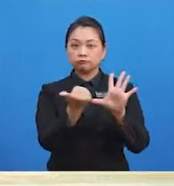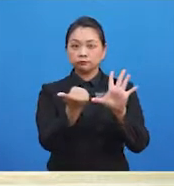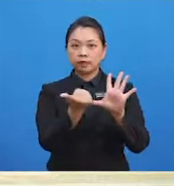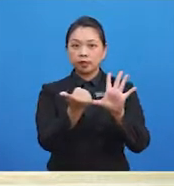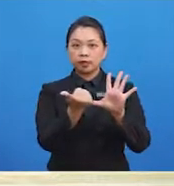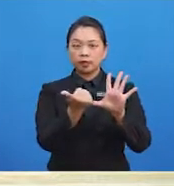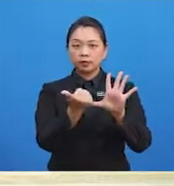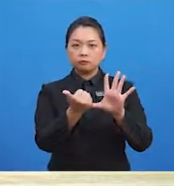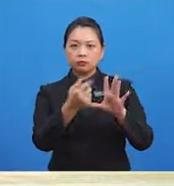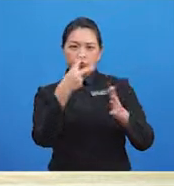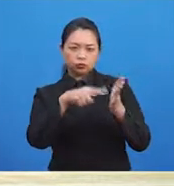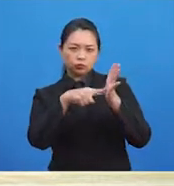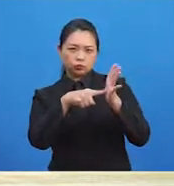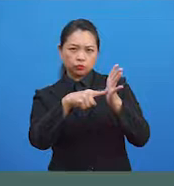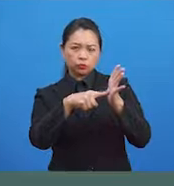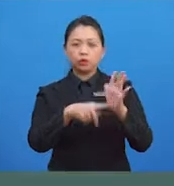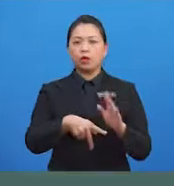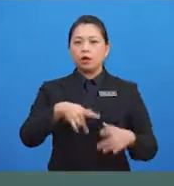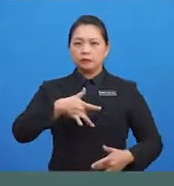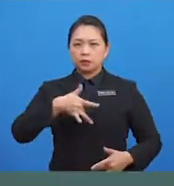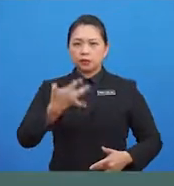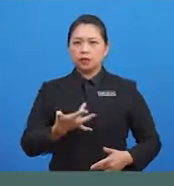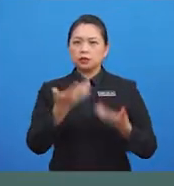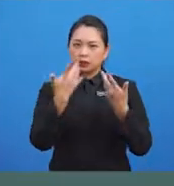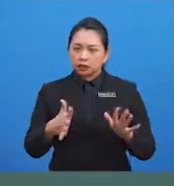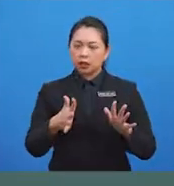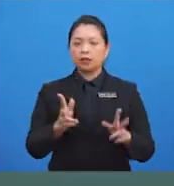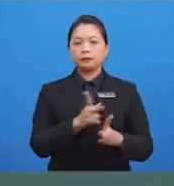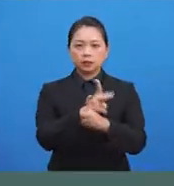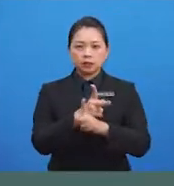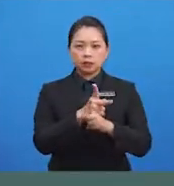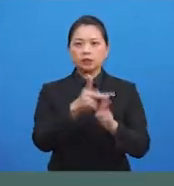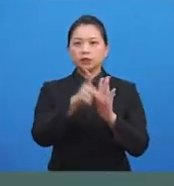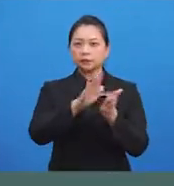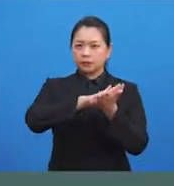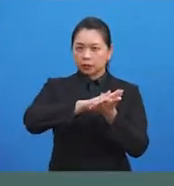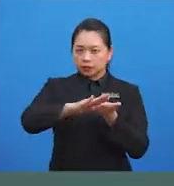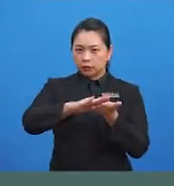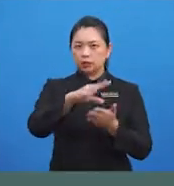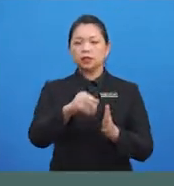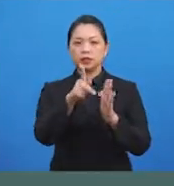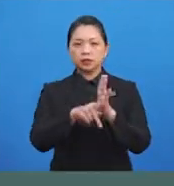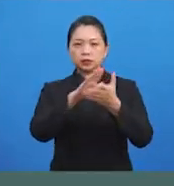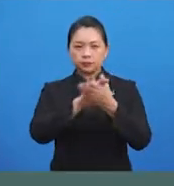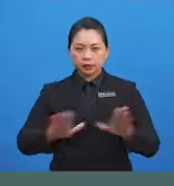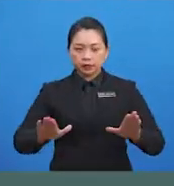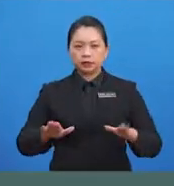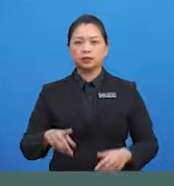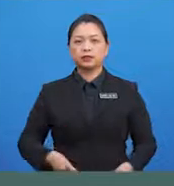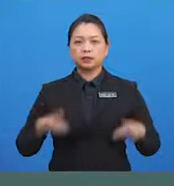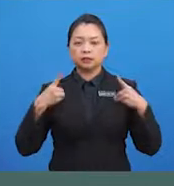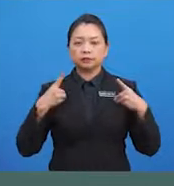diri Sebelum kita sayang menyayangi terhadap orang lain Kita patutlah